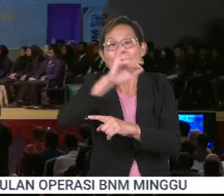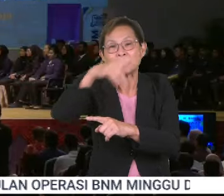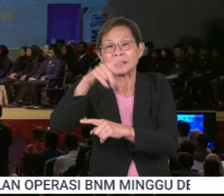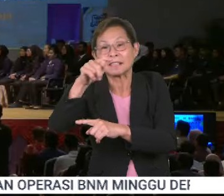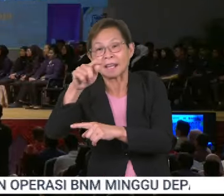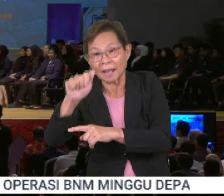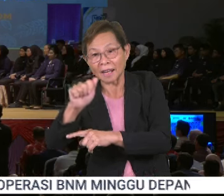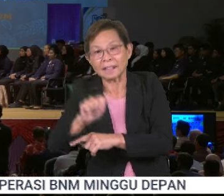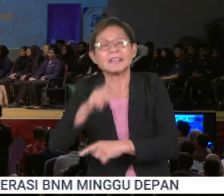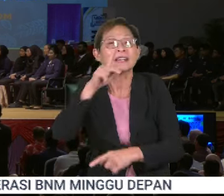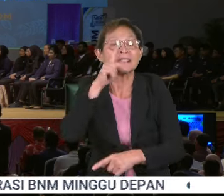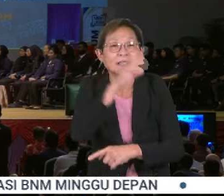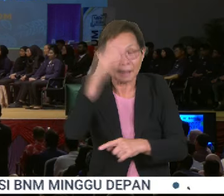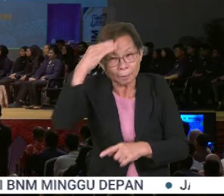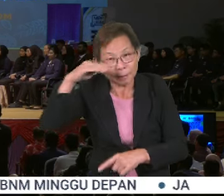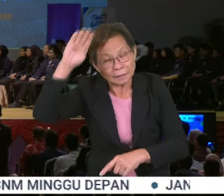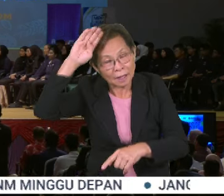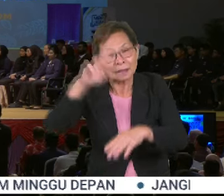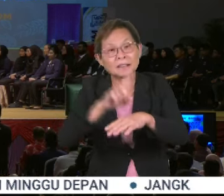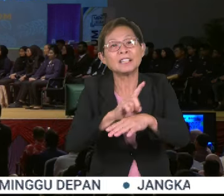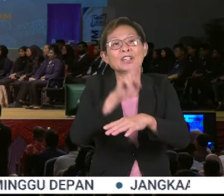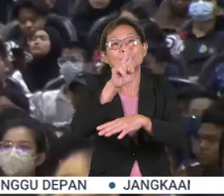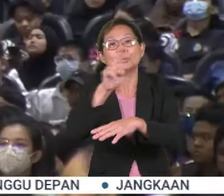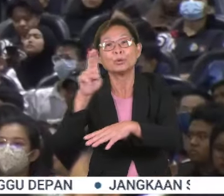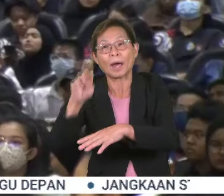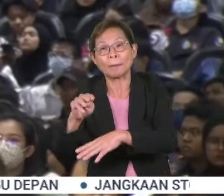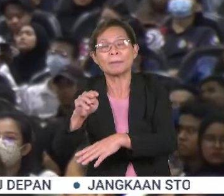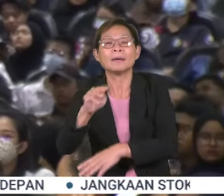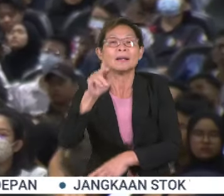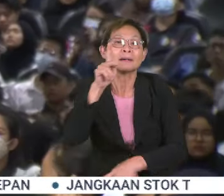Kedah dan Perlis di Universiti Utara Malaysia UUM Sintop Kedah.